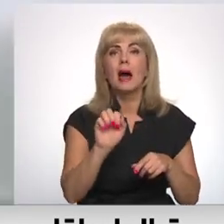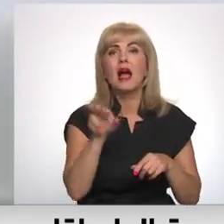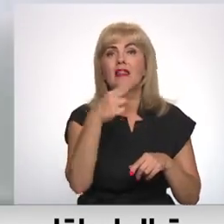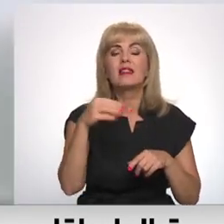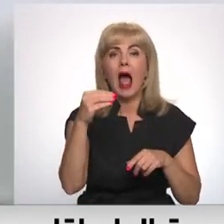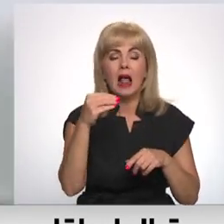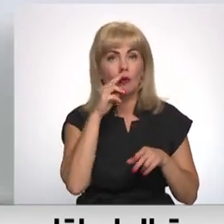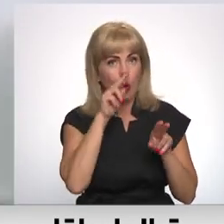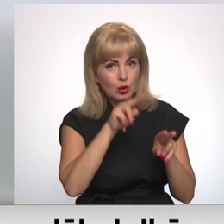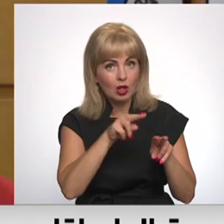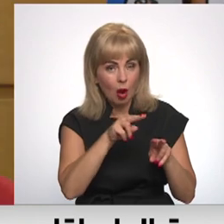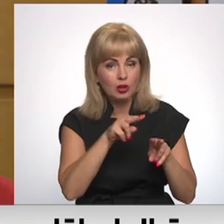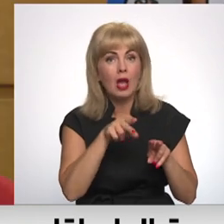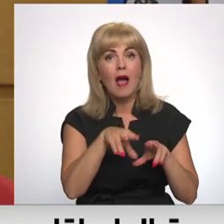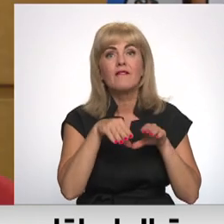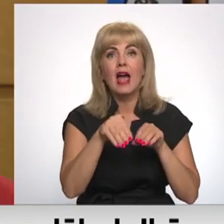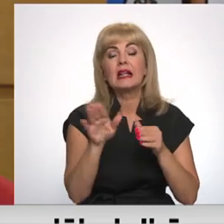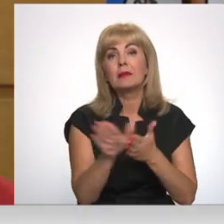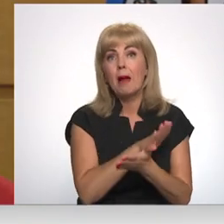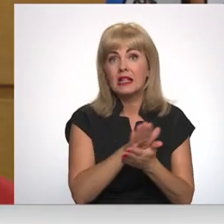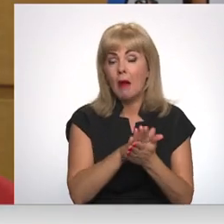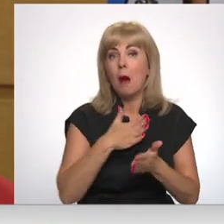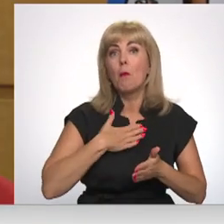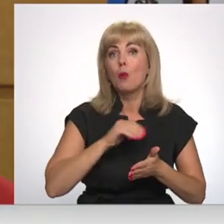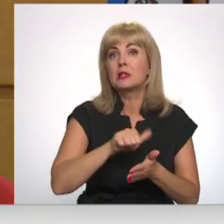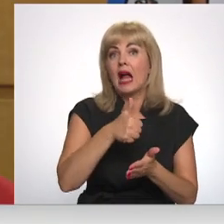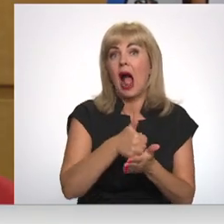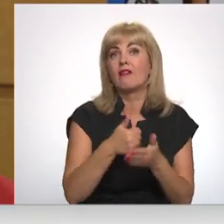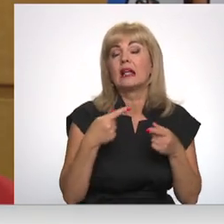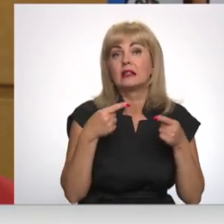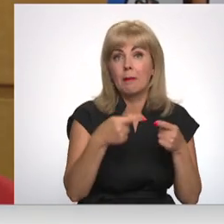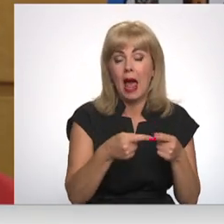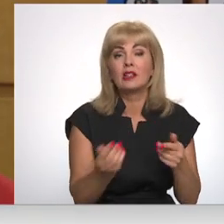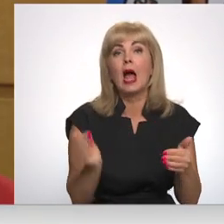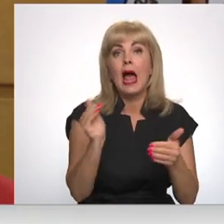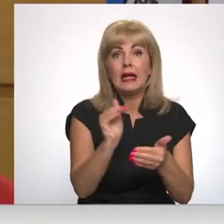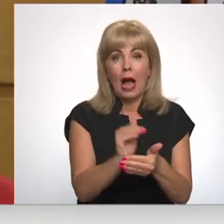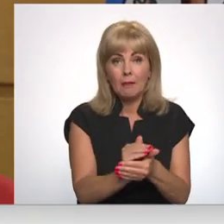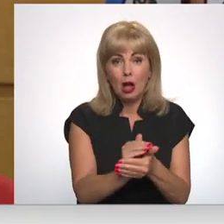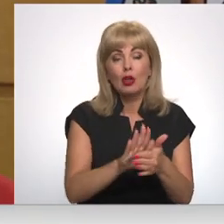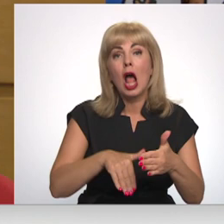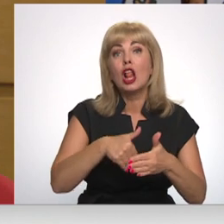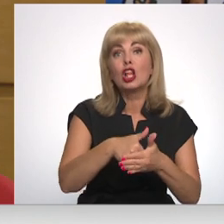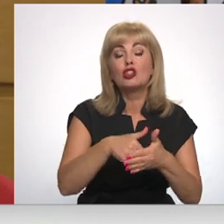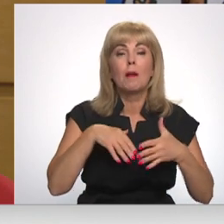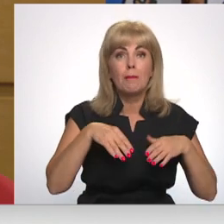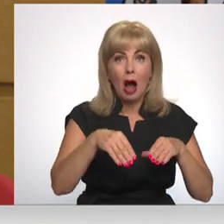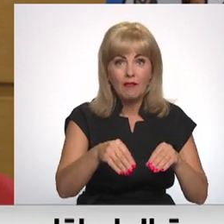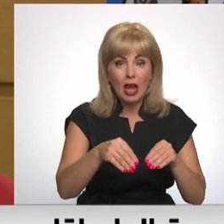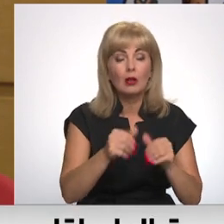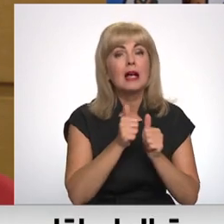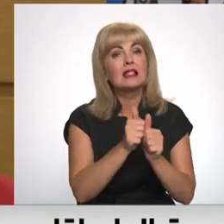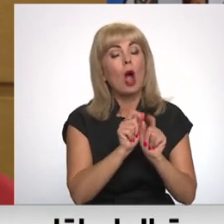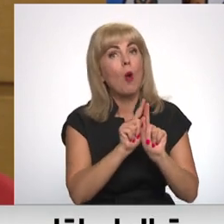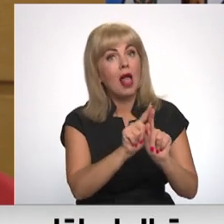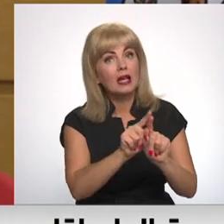kas soli to darīt bez māksas. Tas galvenais mērķis ir, protams, iepazīstoties ar līdz šim paveikto un arī sekojot